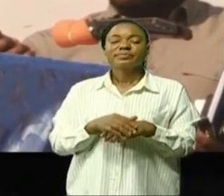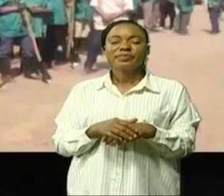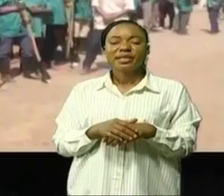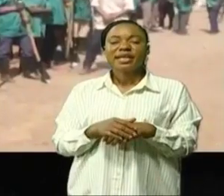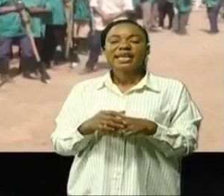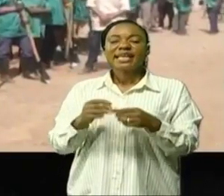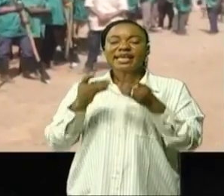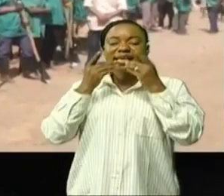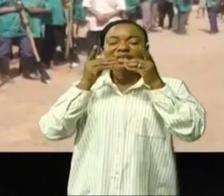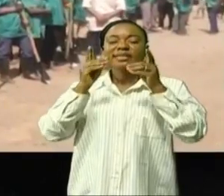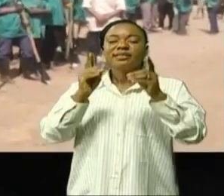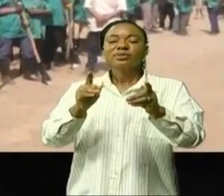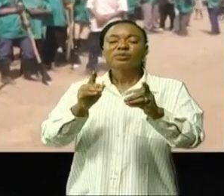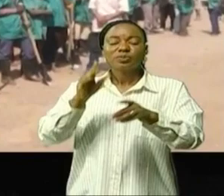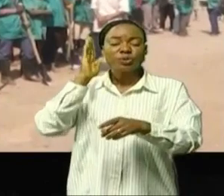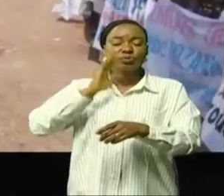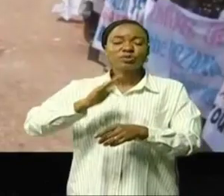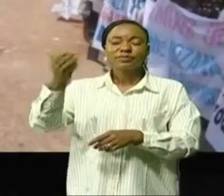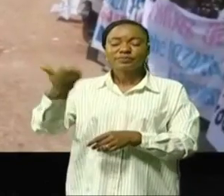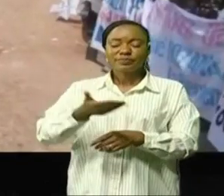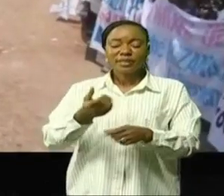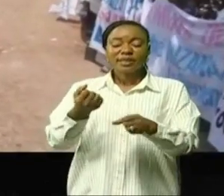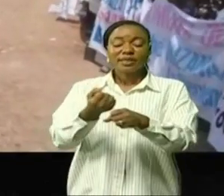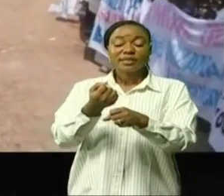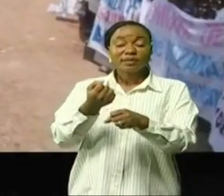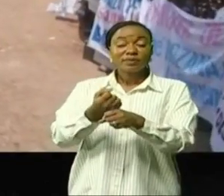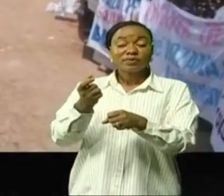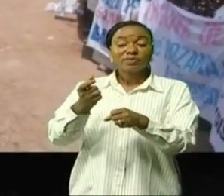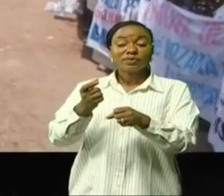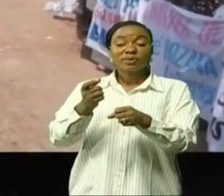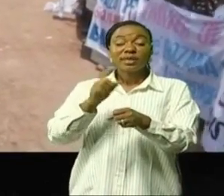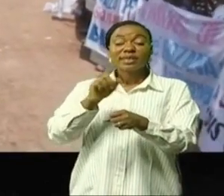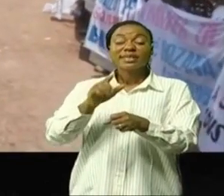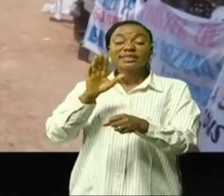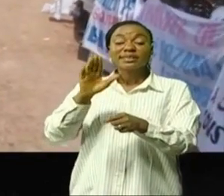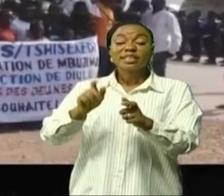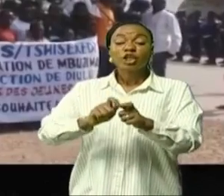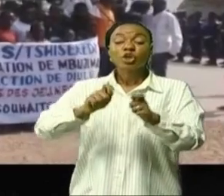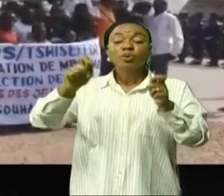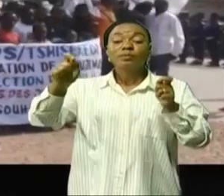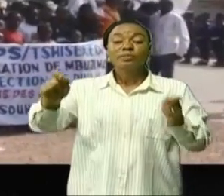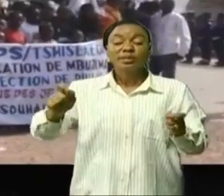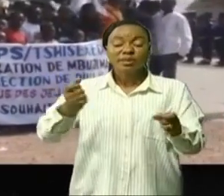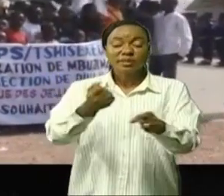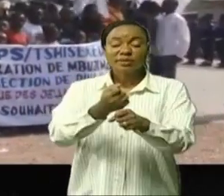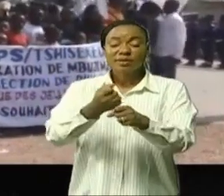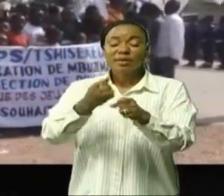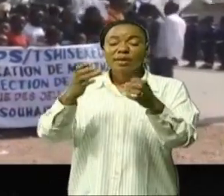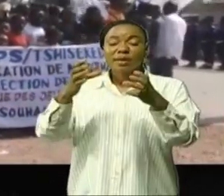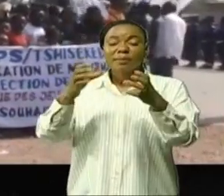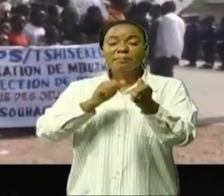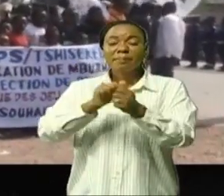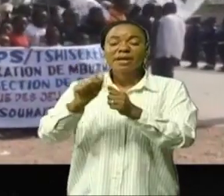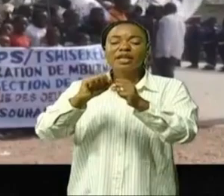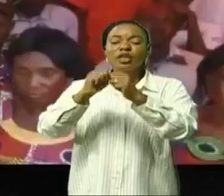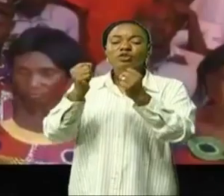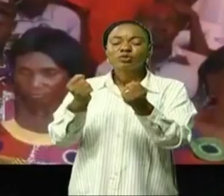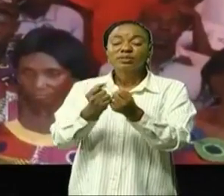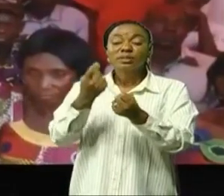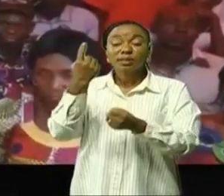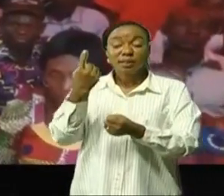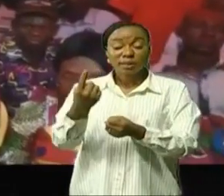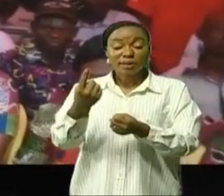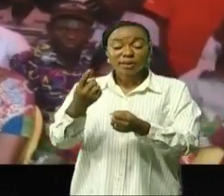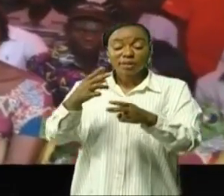prononcé le mot de bienvenue ces travaux de 35 kilomètres exécutés par l'entreprise Saffimex sous la supervision de l